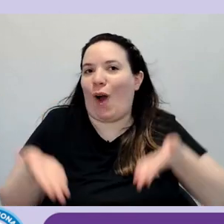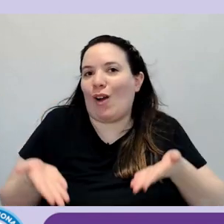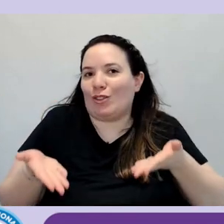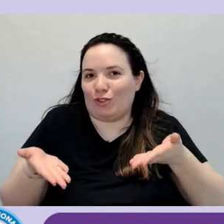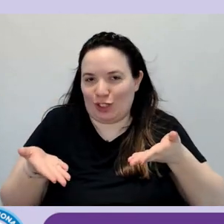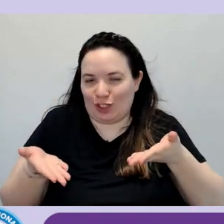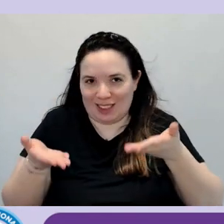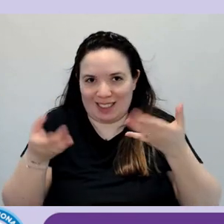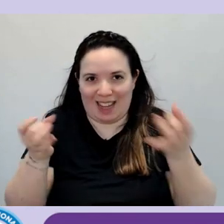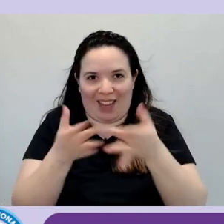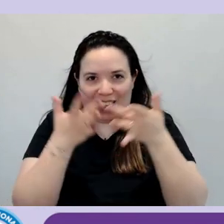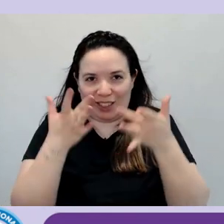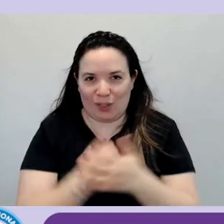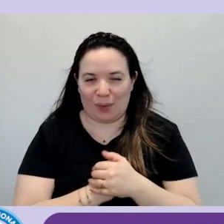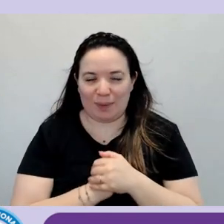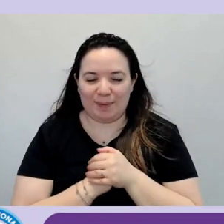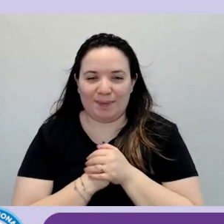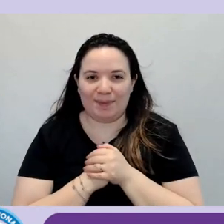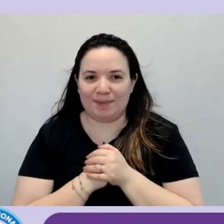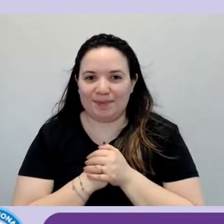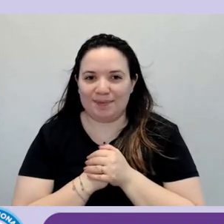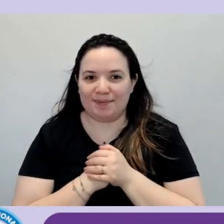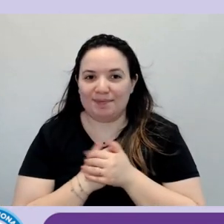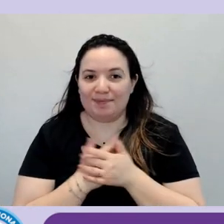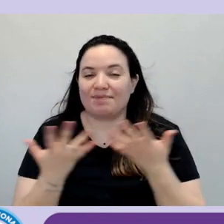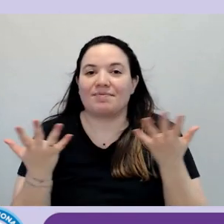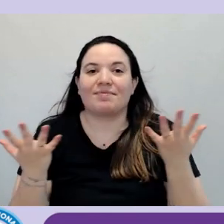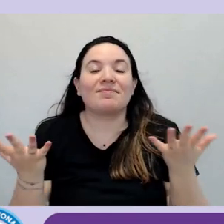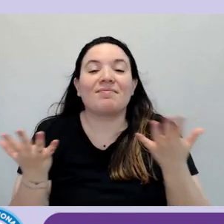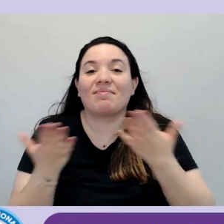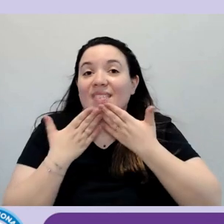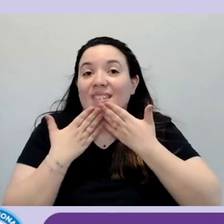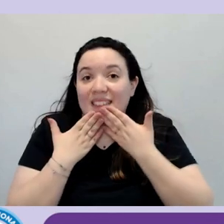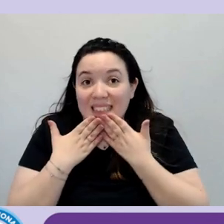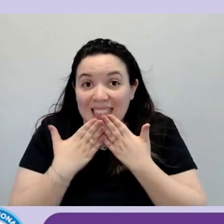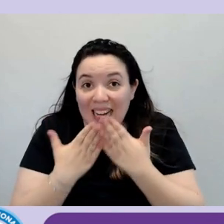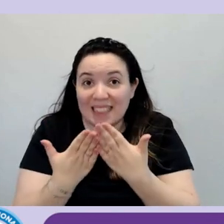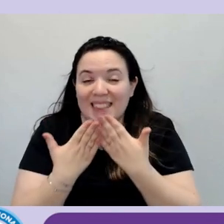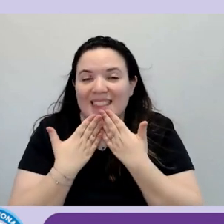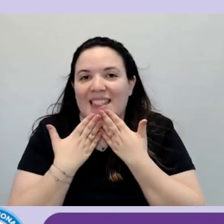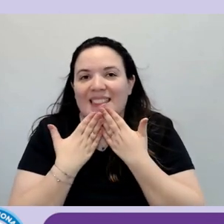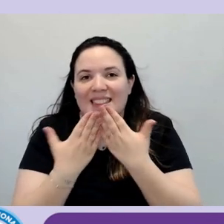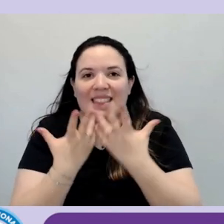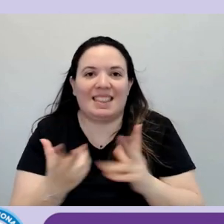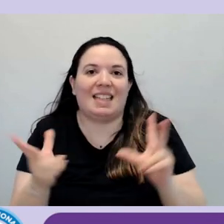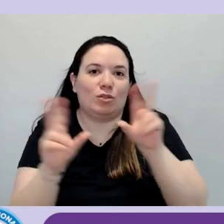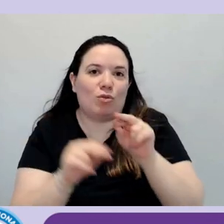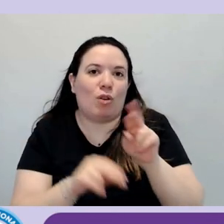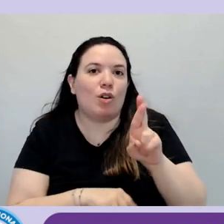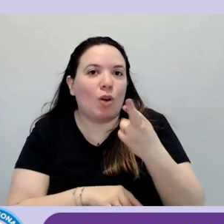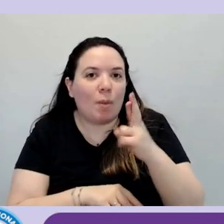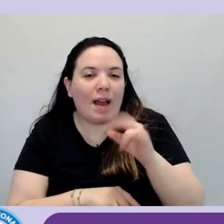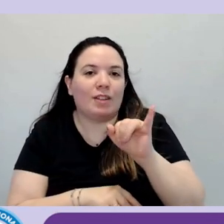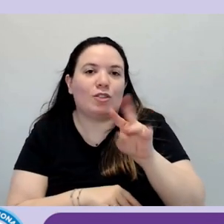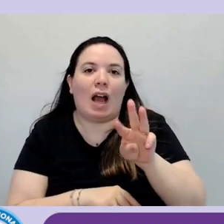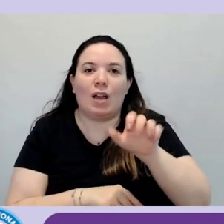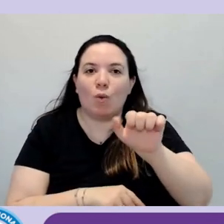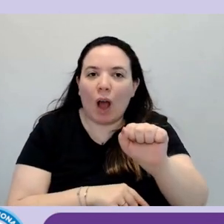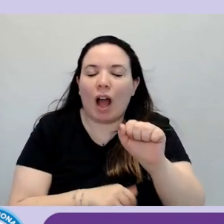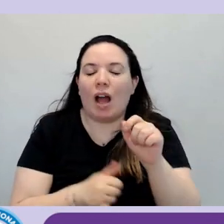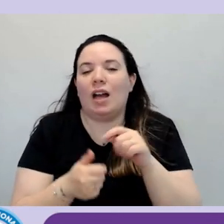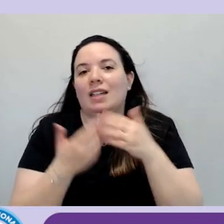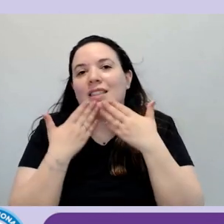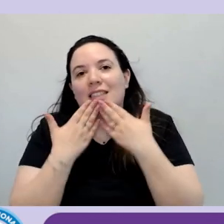oggi e grazie di nuovo a Roberto grazie a IWA e grazie ad